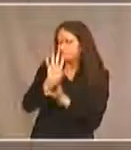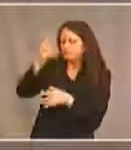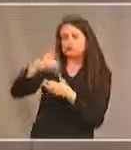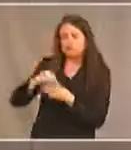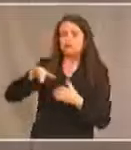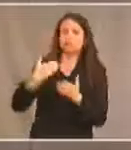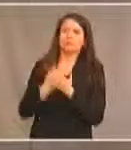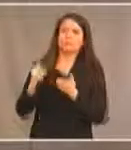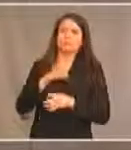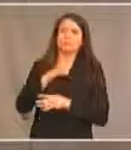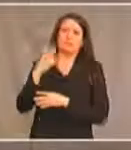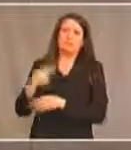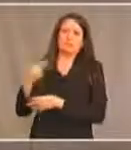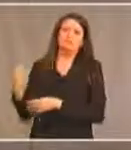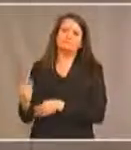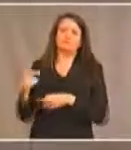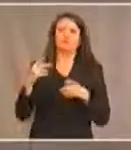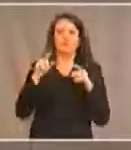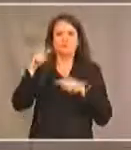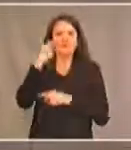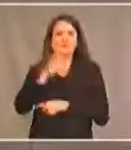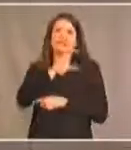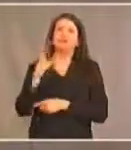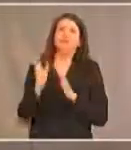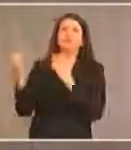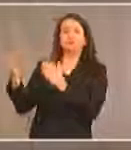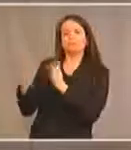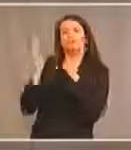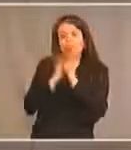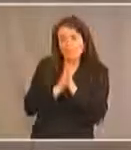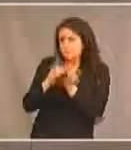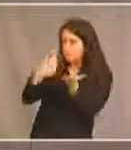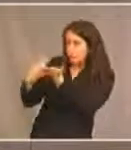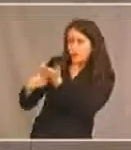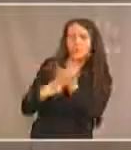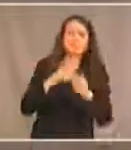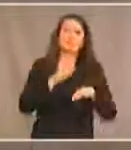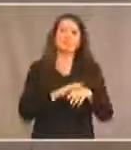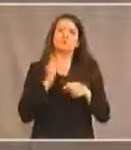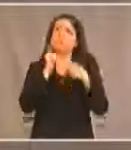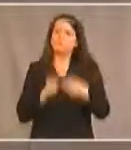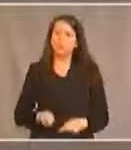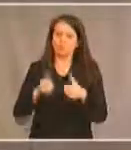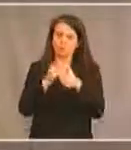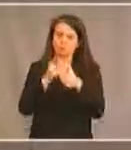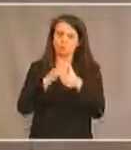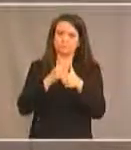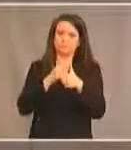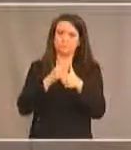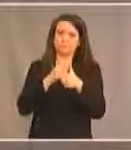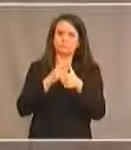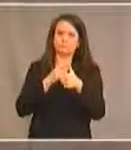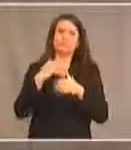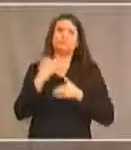toutes les personnes ayant des handicaps. Le gouvernement du Canada demande vos commentaires sur les points suivants. Objectifs et